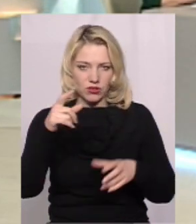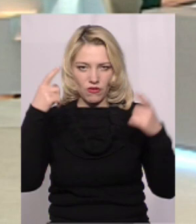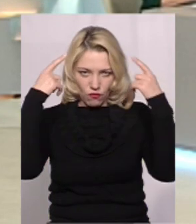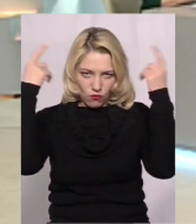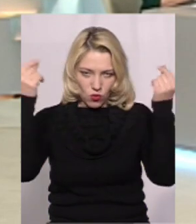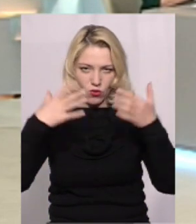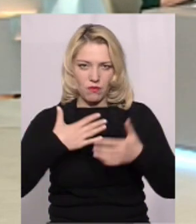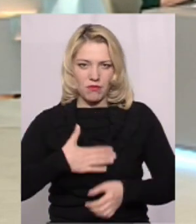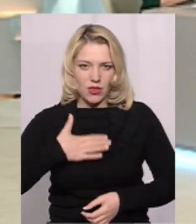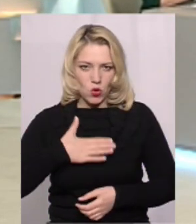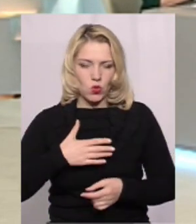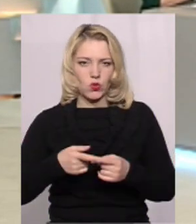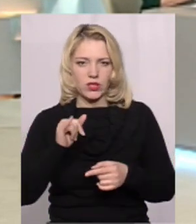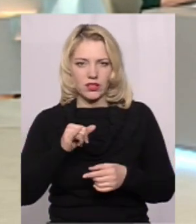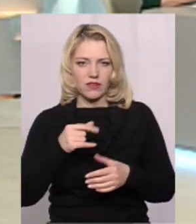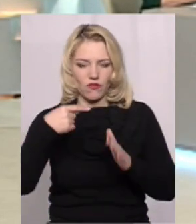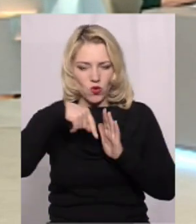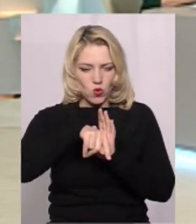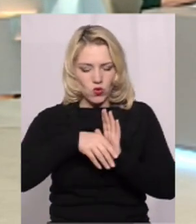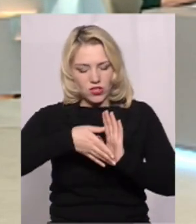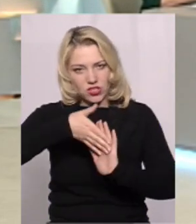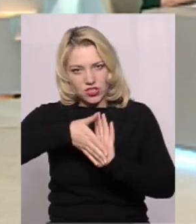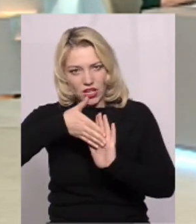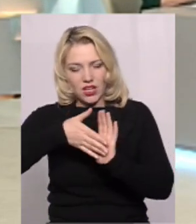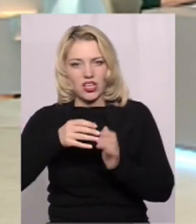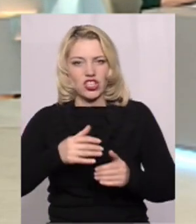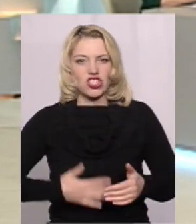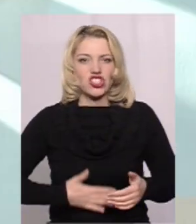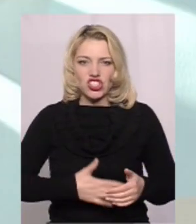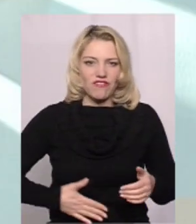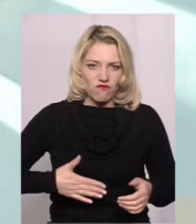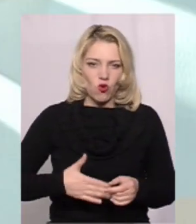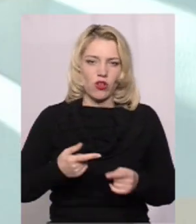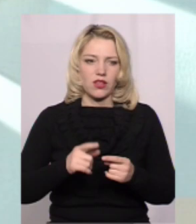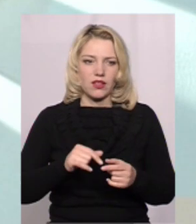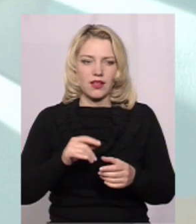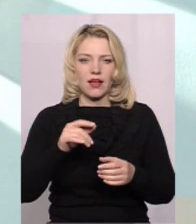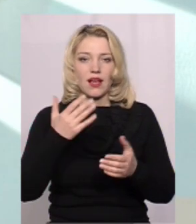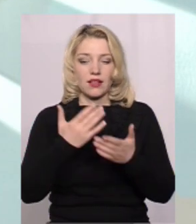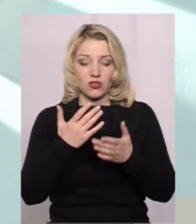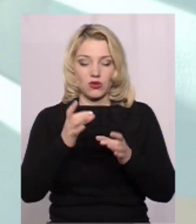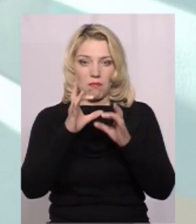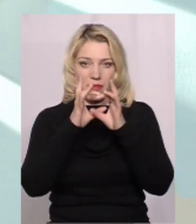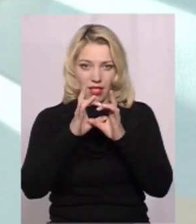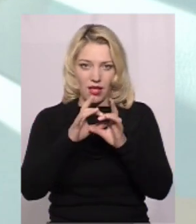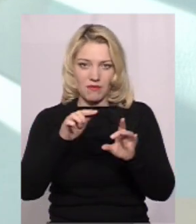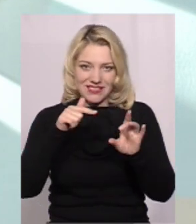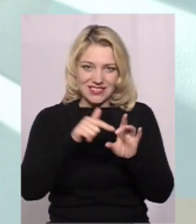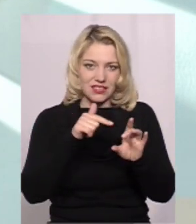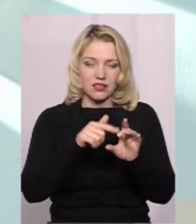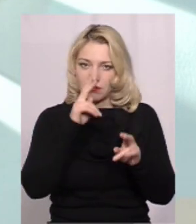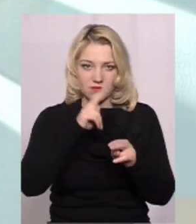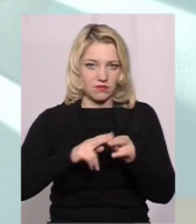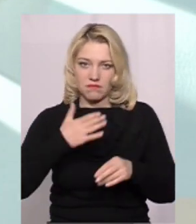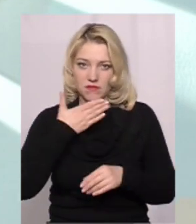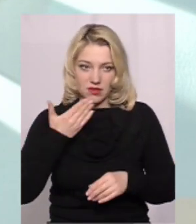підгрудка, внутрішні частини стегон, живота Плями при натисканні не зникають, можуть бути